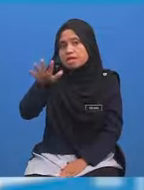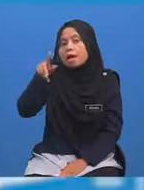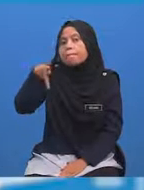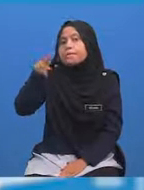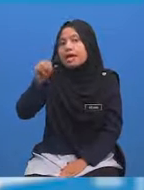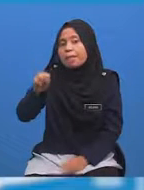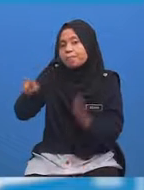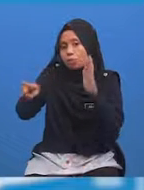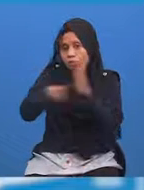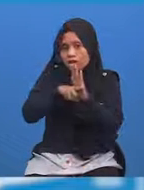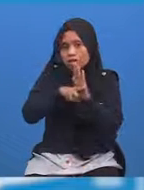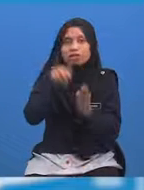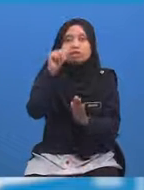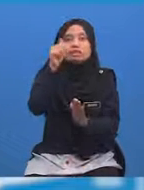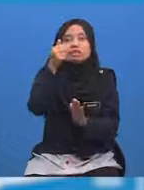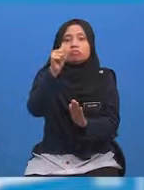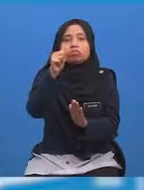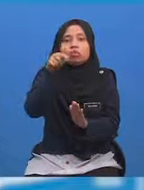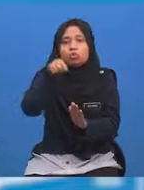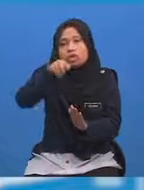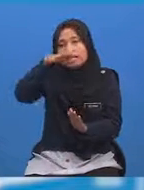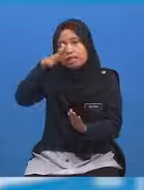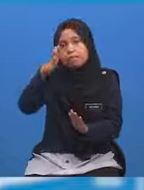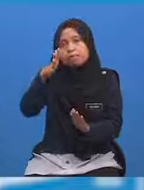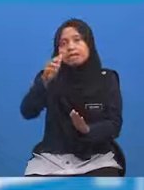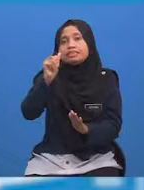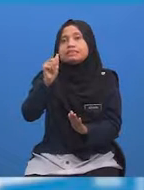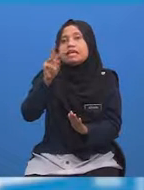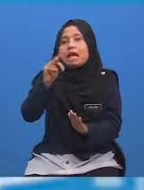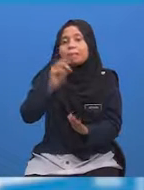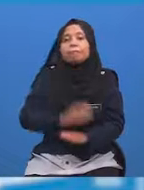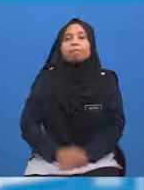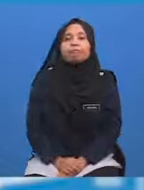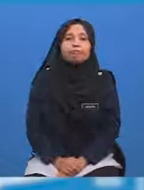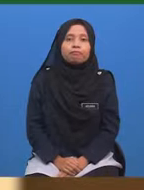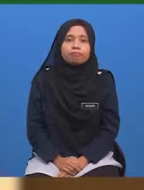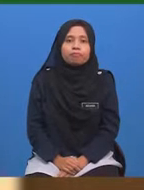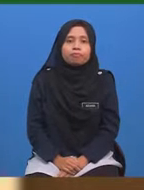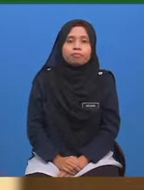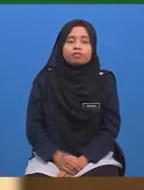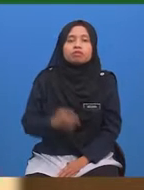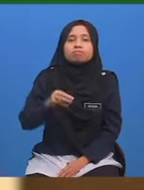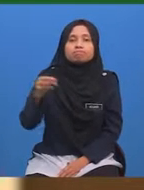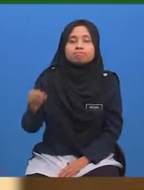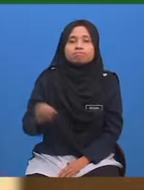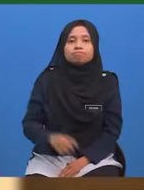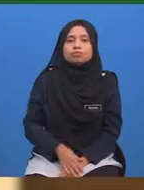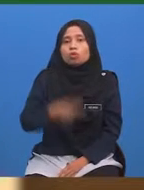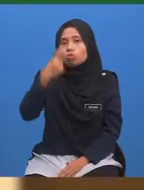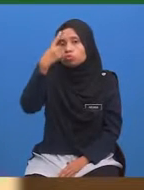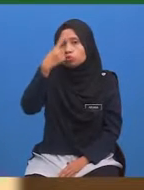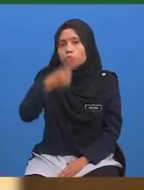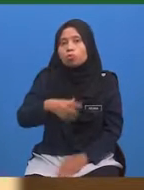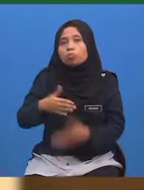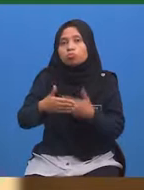Tolak 10.15 pagi Murid-murid Untuk